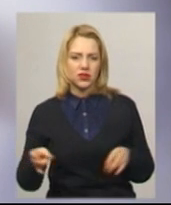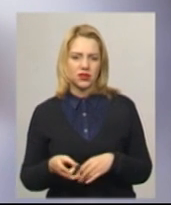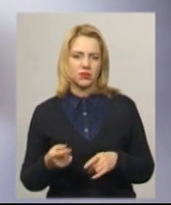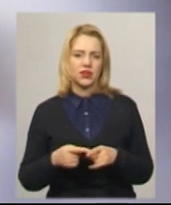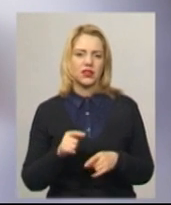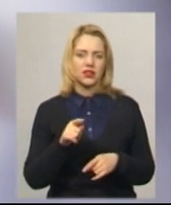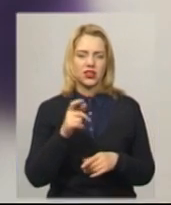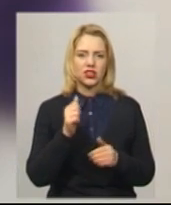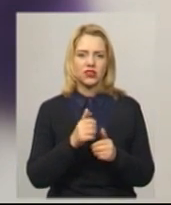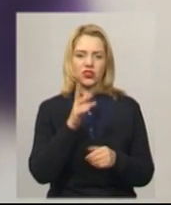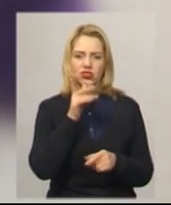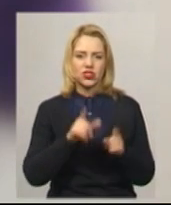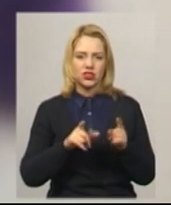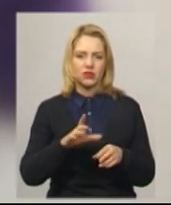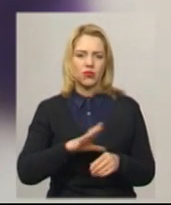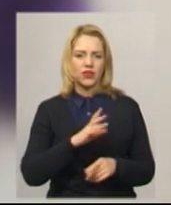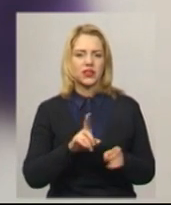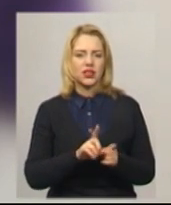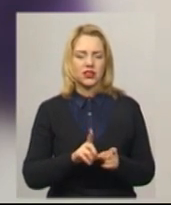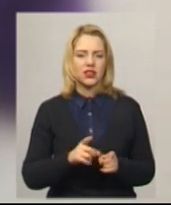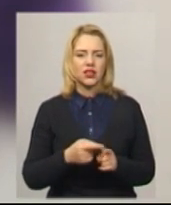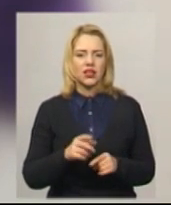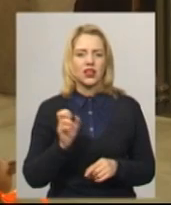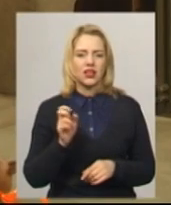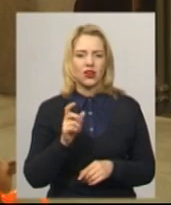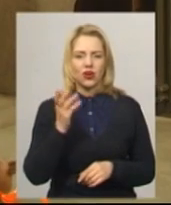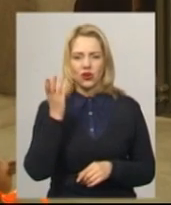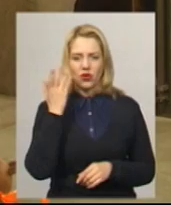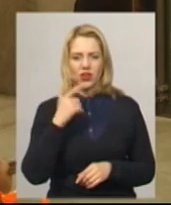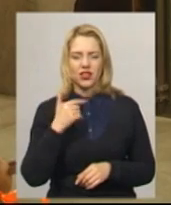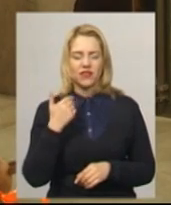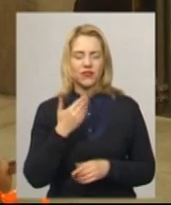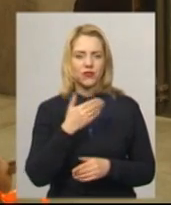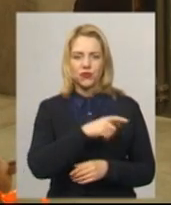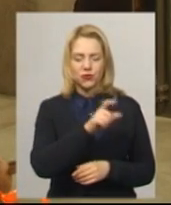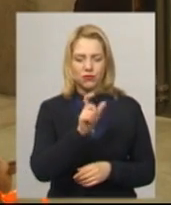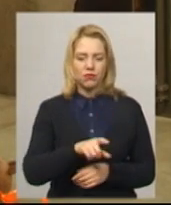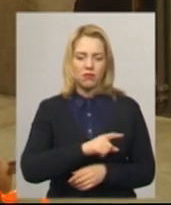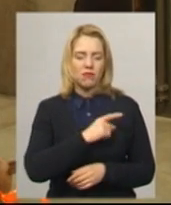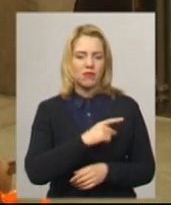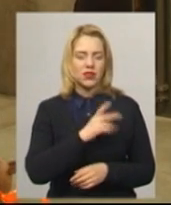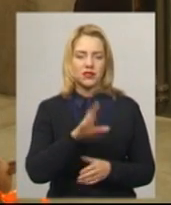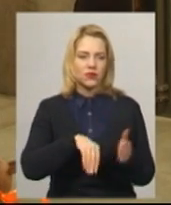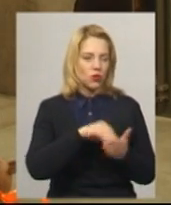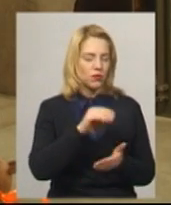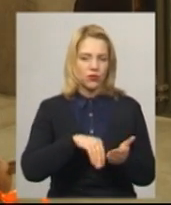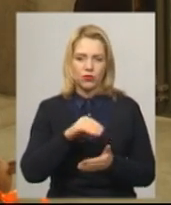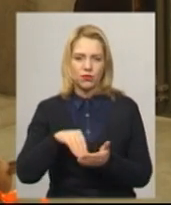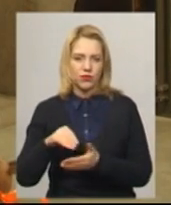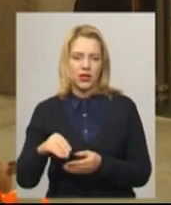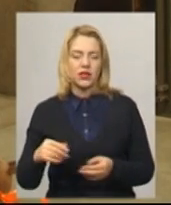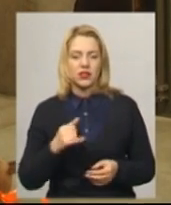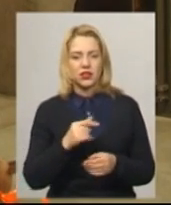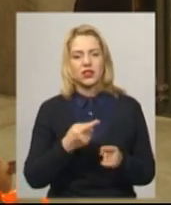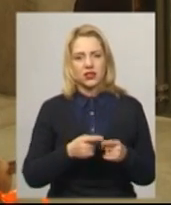Тобто ти часом буває такий запой, коли ти просто закупляєш. І це